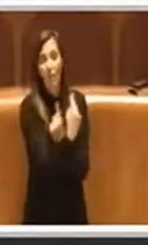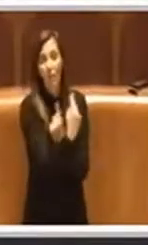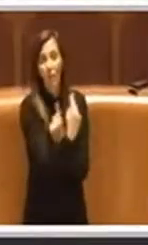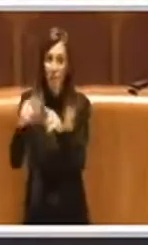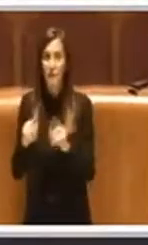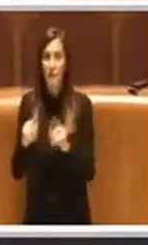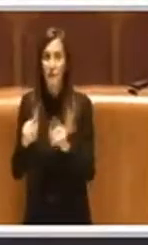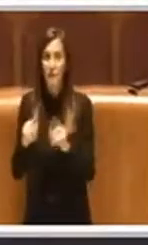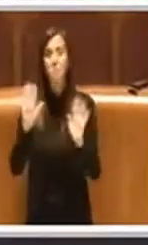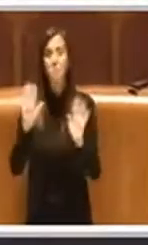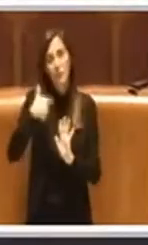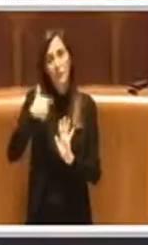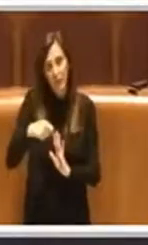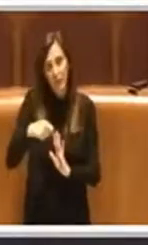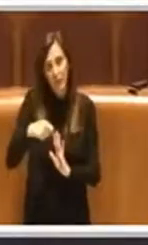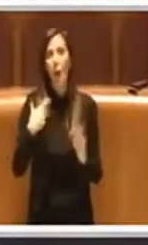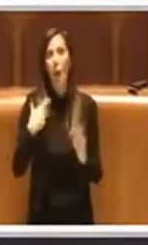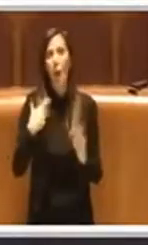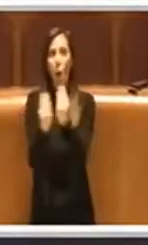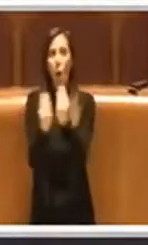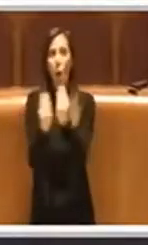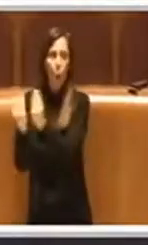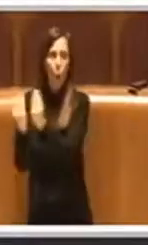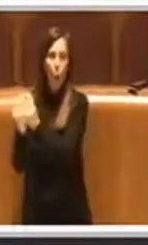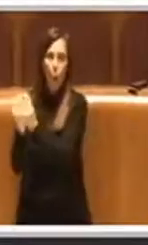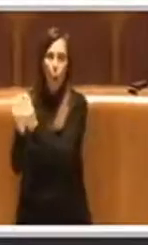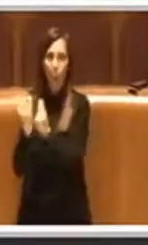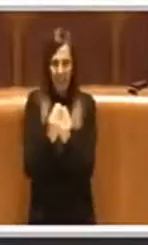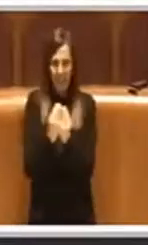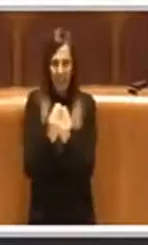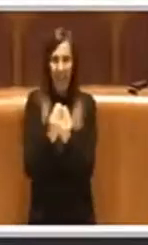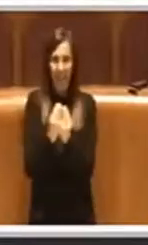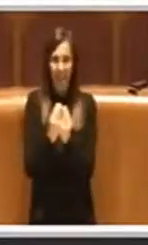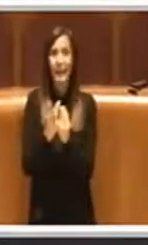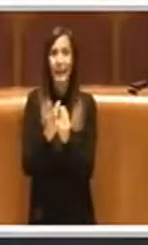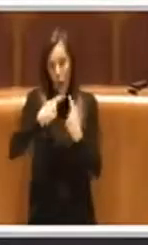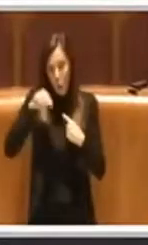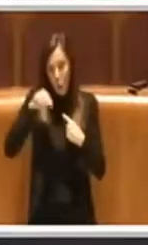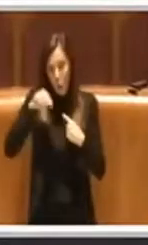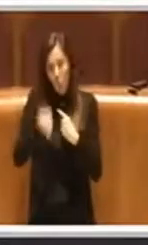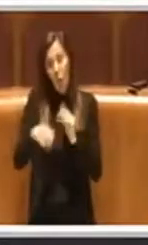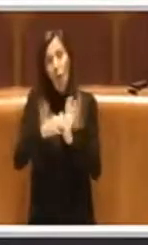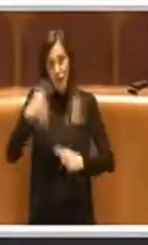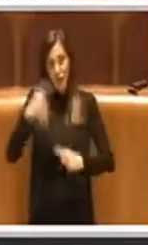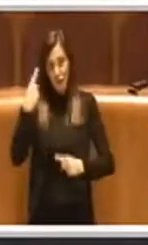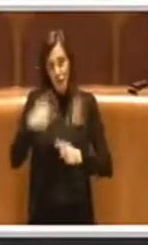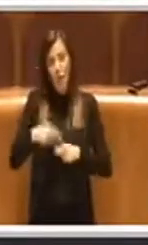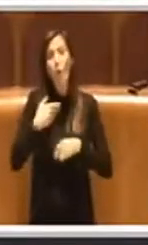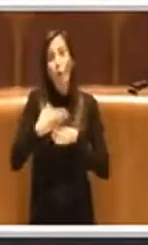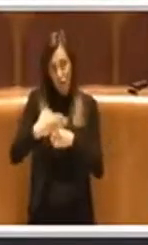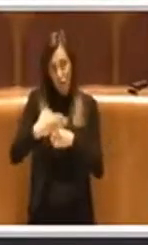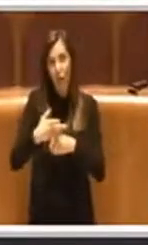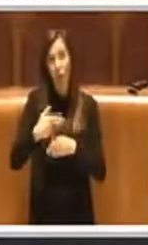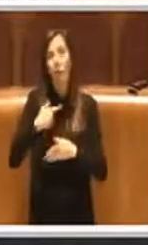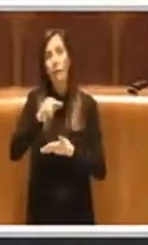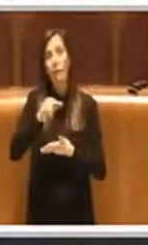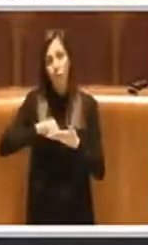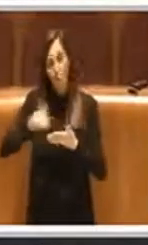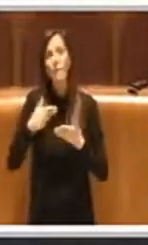e consiglieri e colleghi che noi troviamo condivisibile questo ordine del giorno per cui voteremo favorevolmente. Grazie.